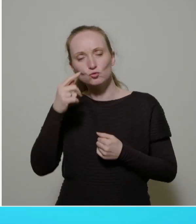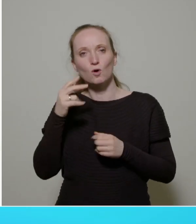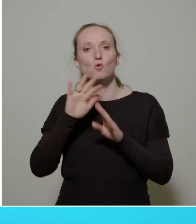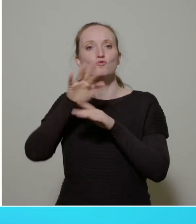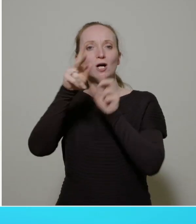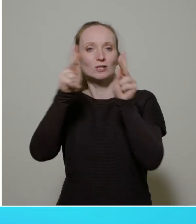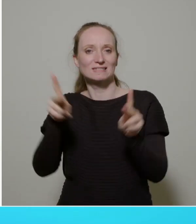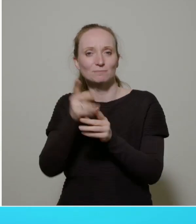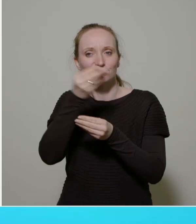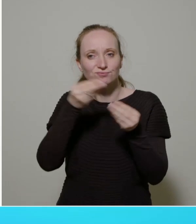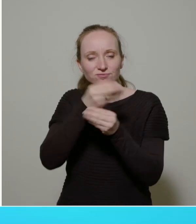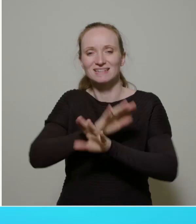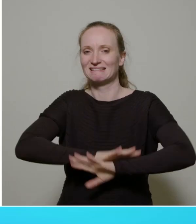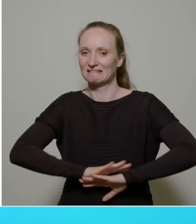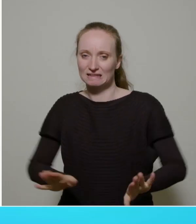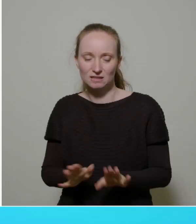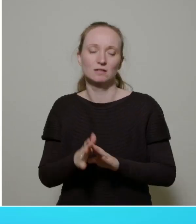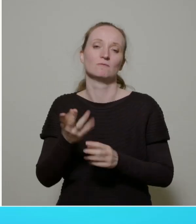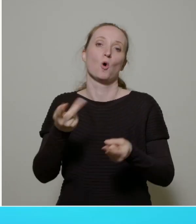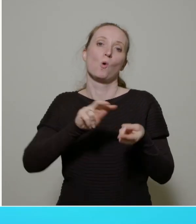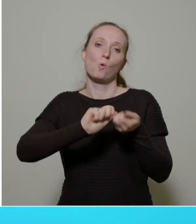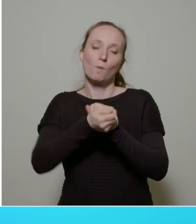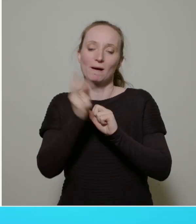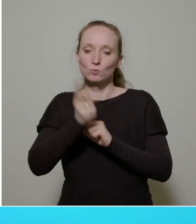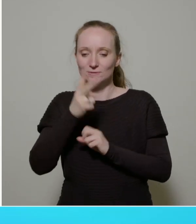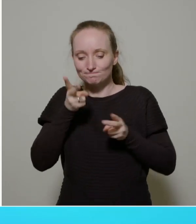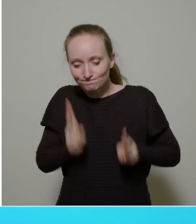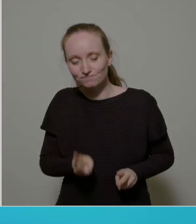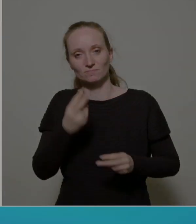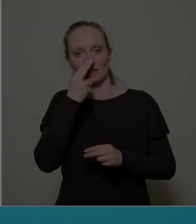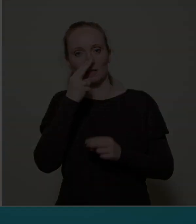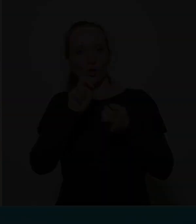deswegen findet dieser Antrag hier, glaube ich, auch keine Mehrheit. Dankeschön.